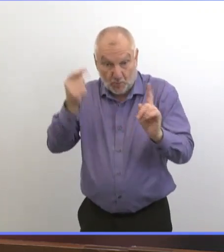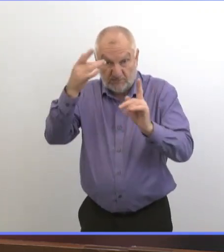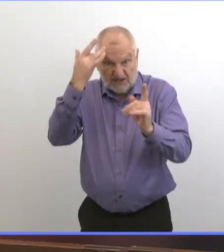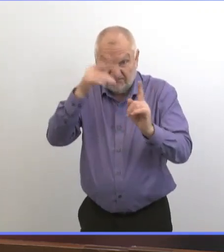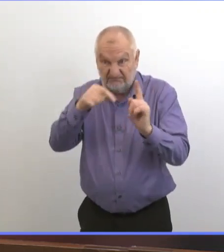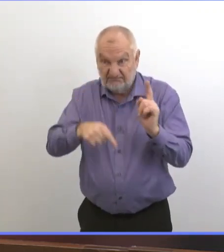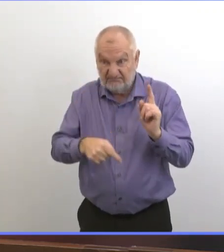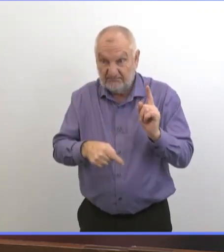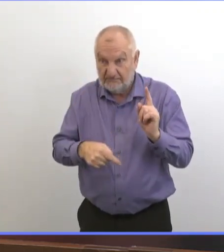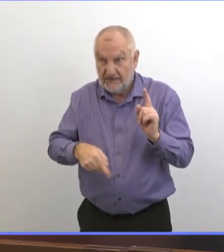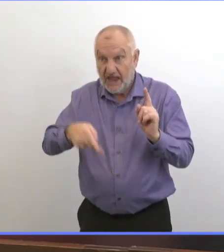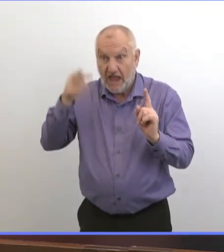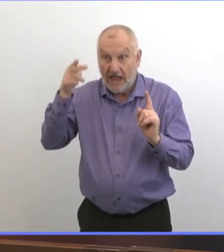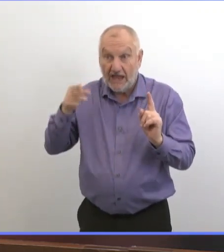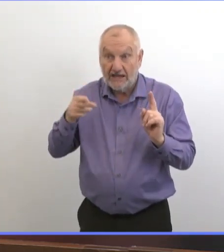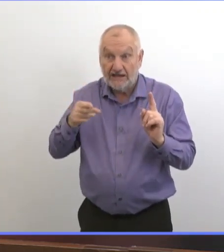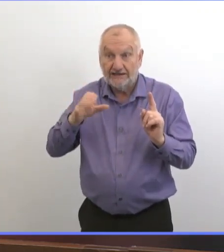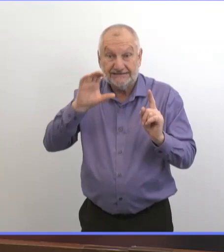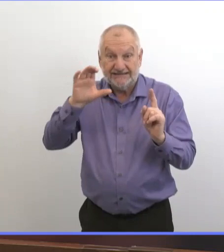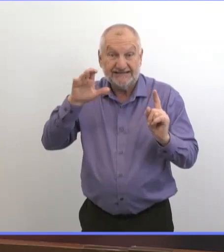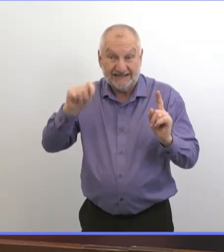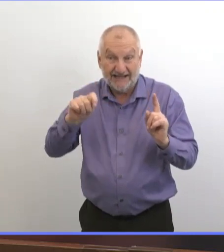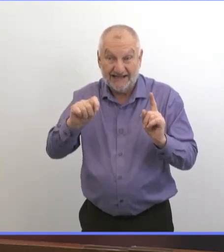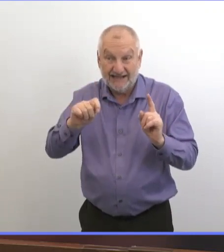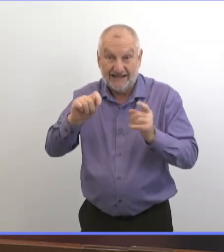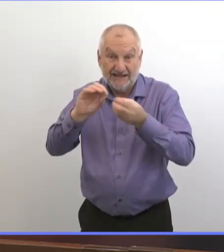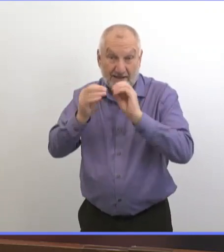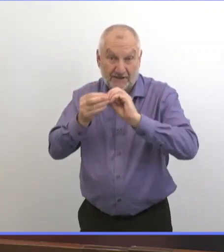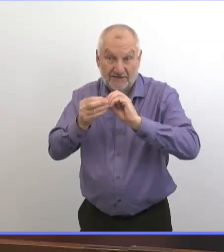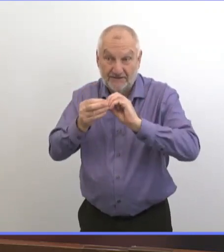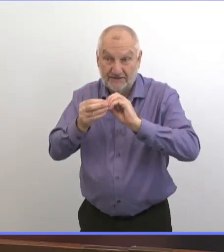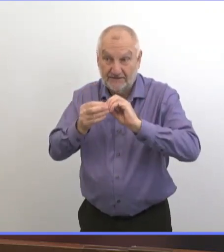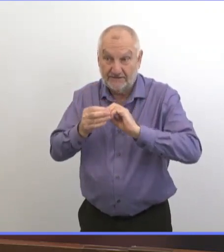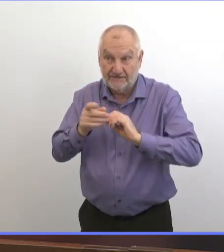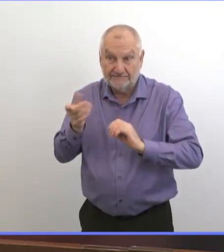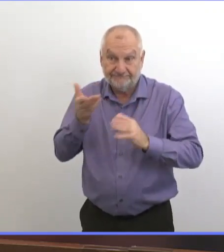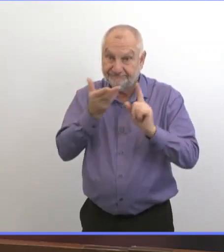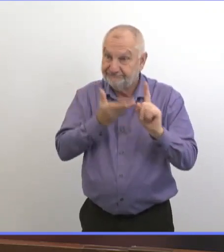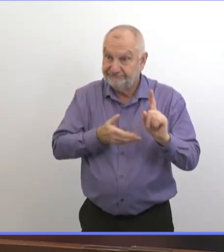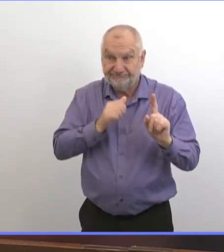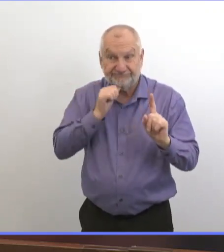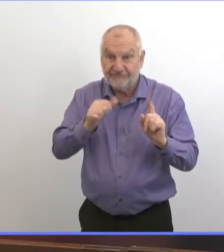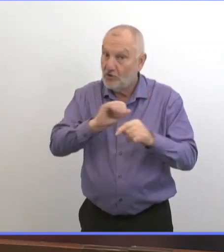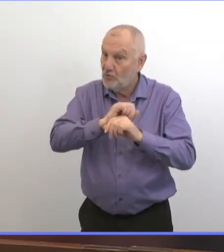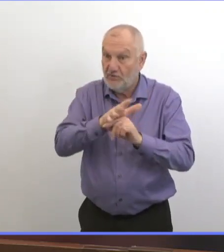Si on ne pas de symptômes avec un cycle très élevé, on ne pas,